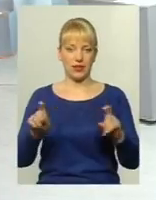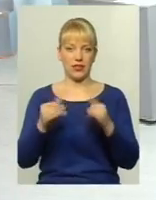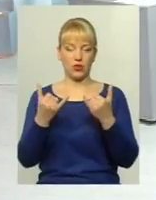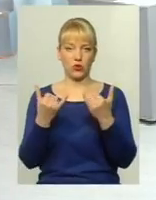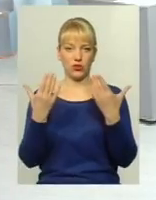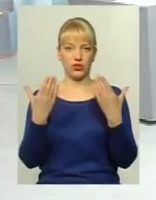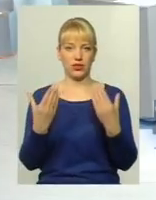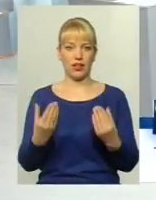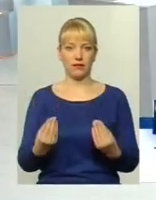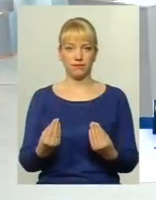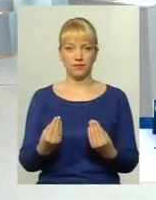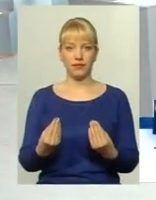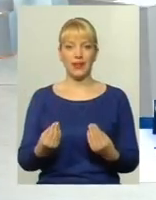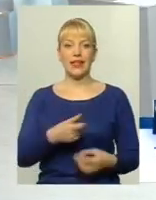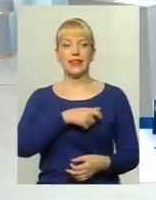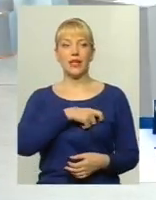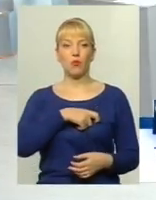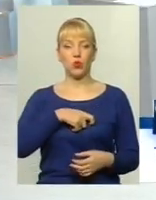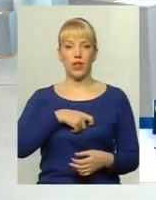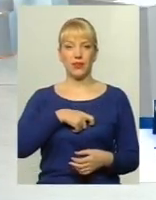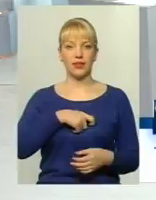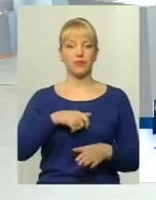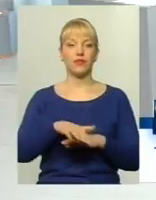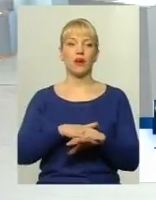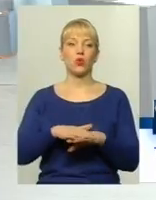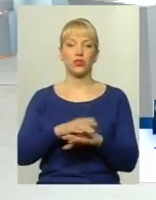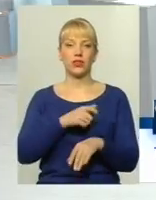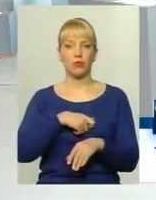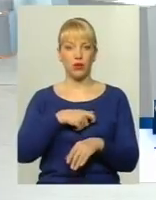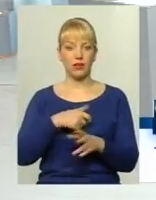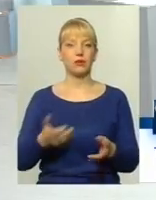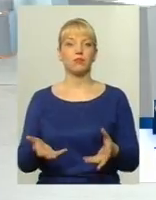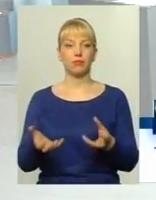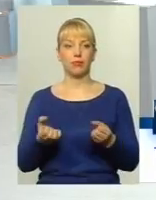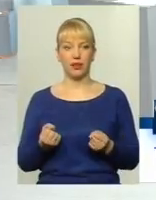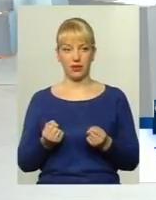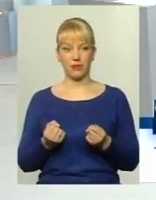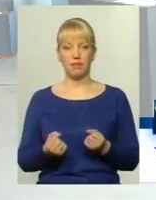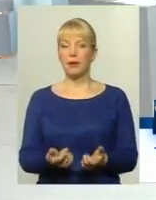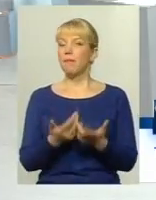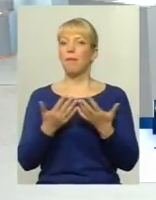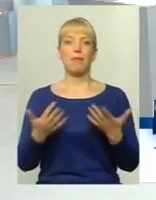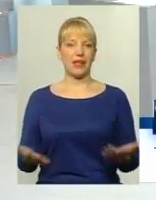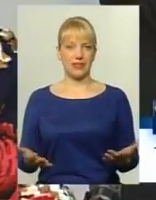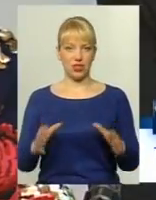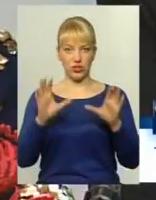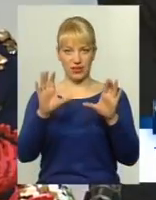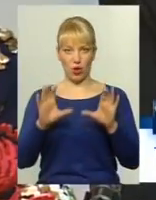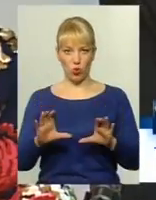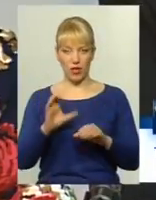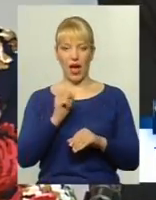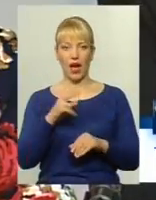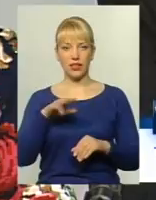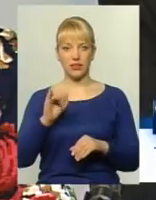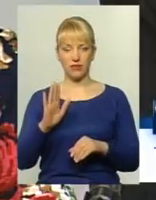народні депутати прийняли безліч законних актів